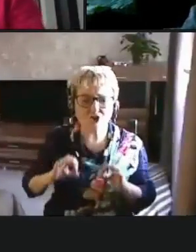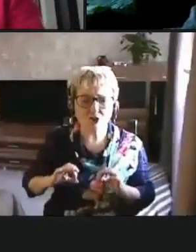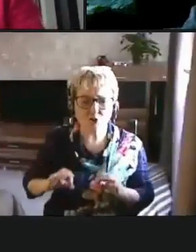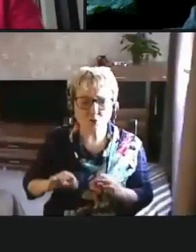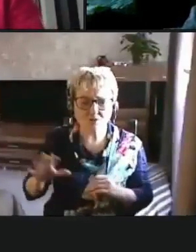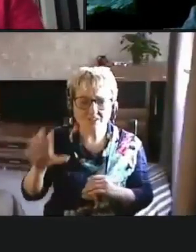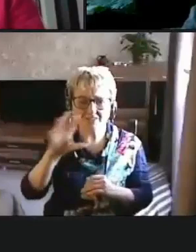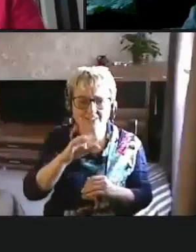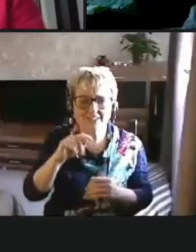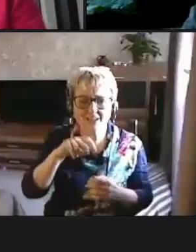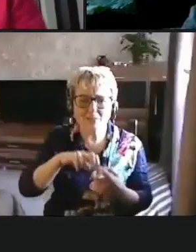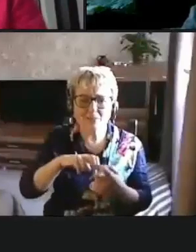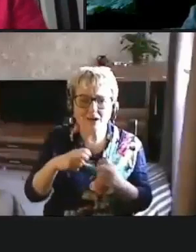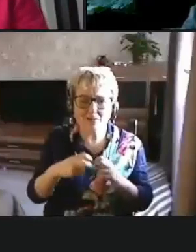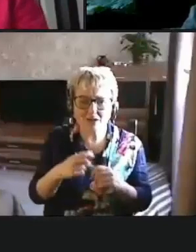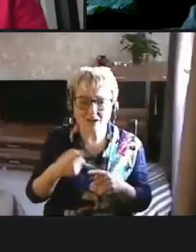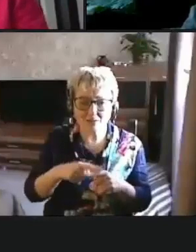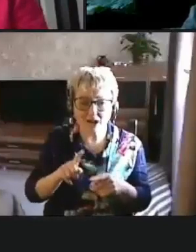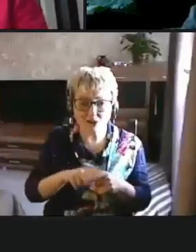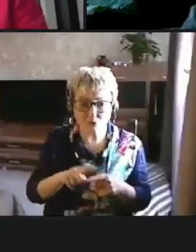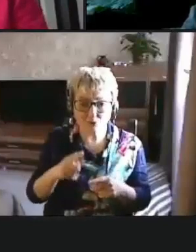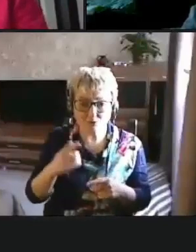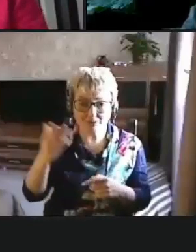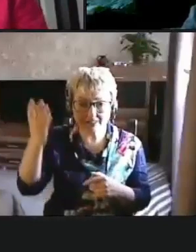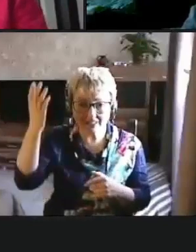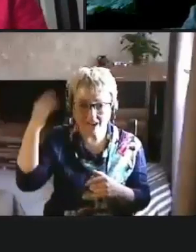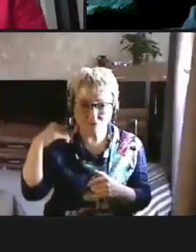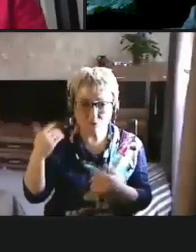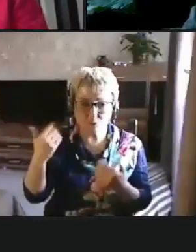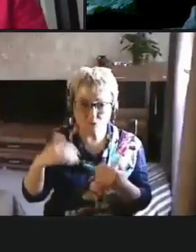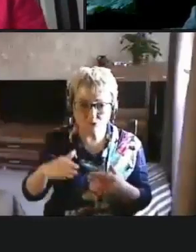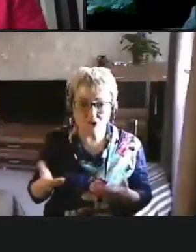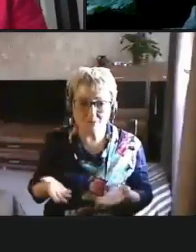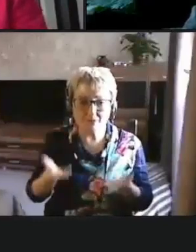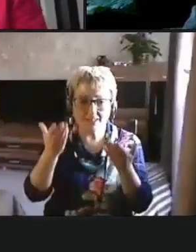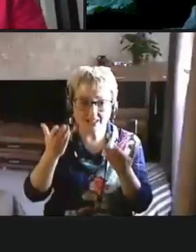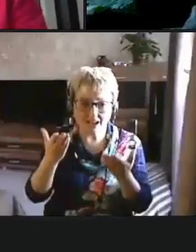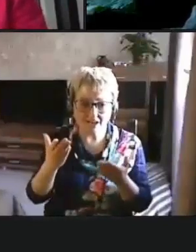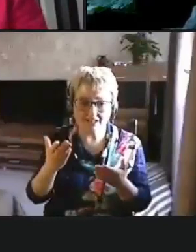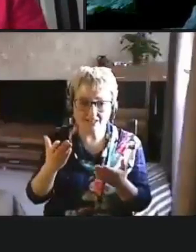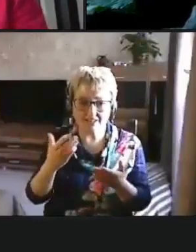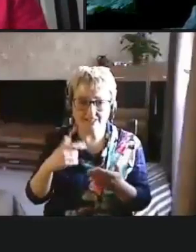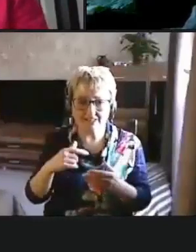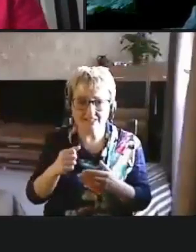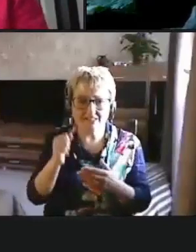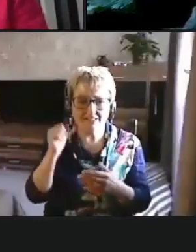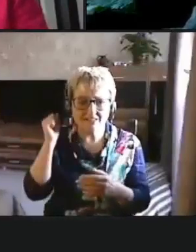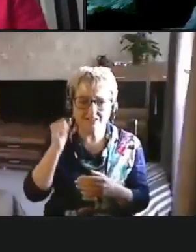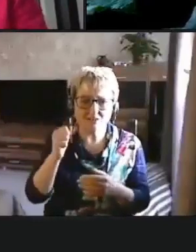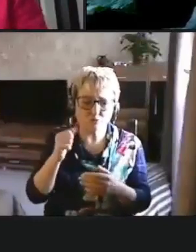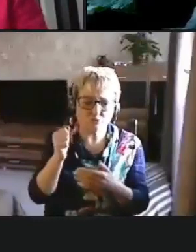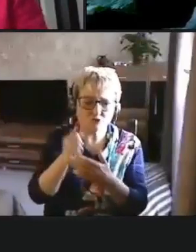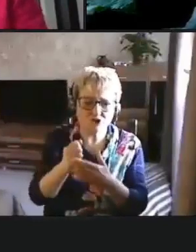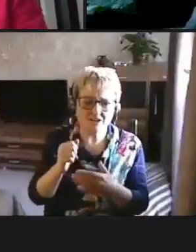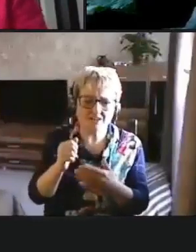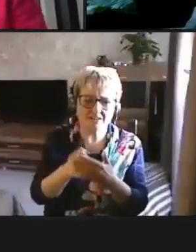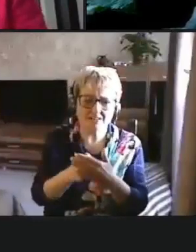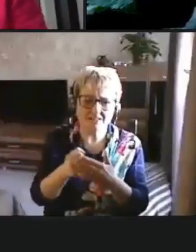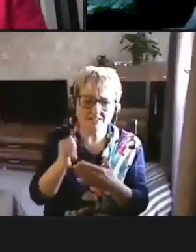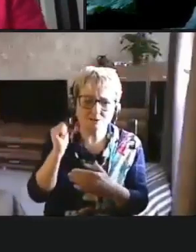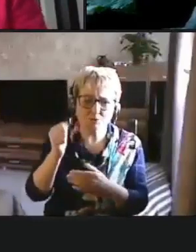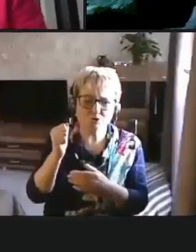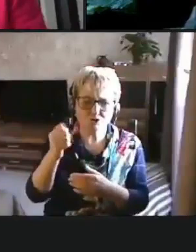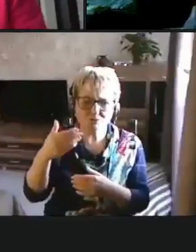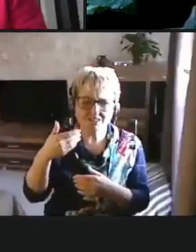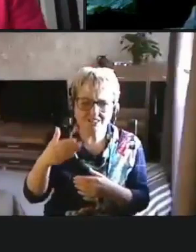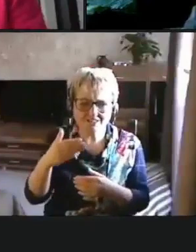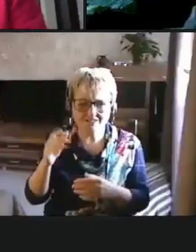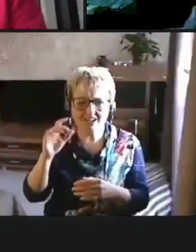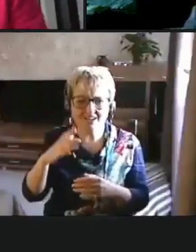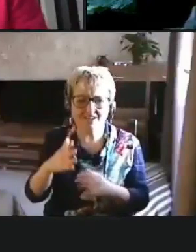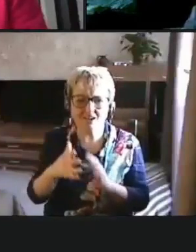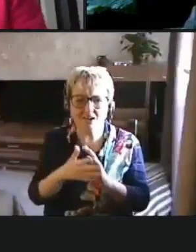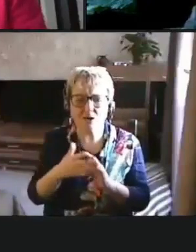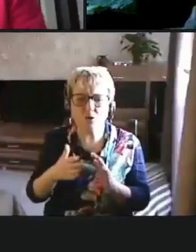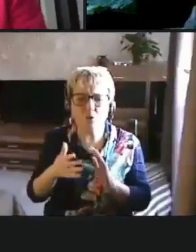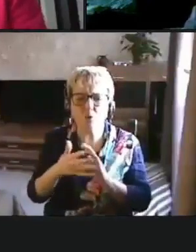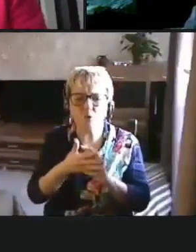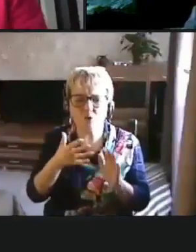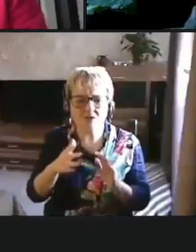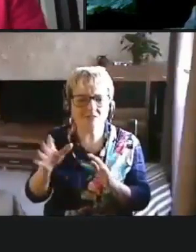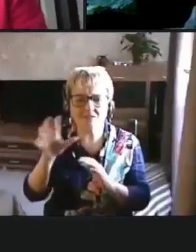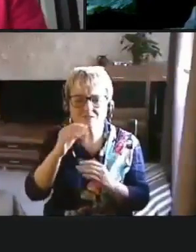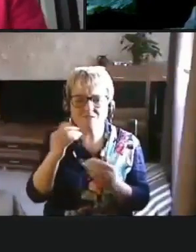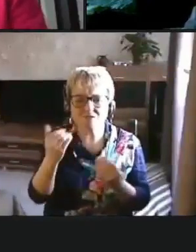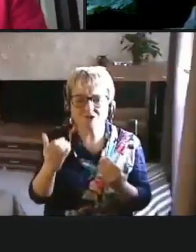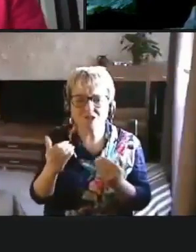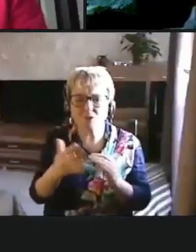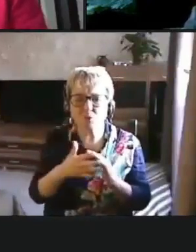тех проблем, которые мы давно поднимаем и стучим за дверь. Но сейчас не как остро надеюсь, поняли,